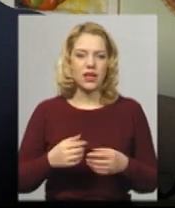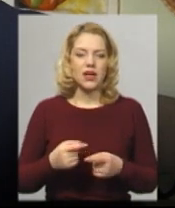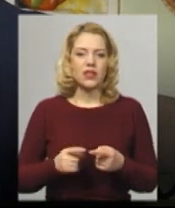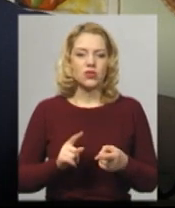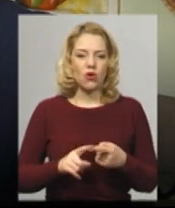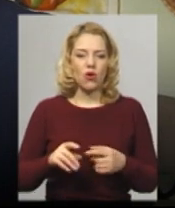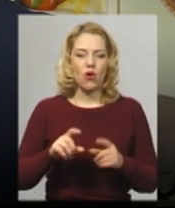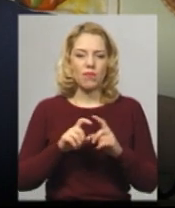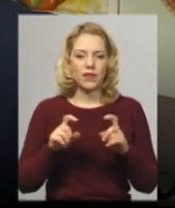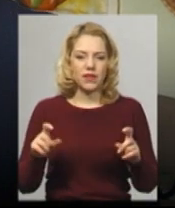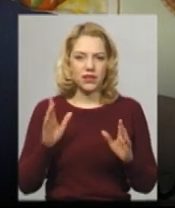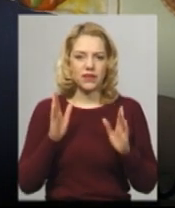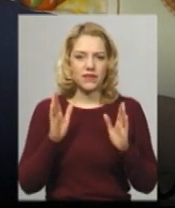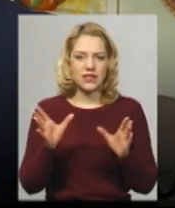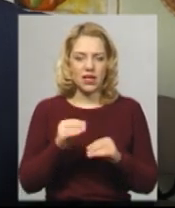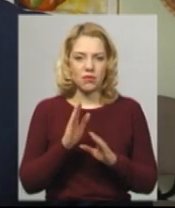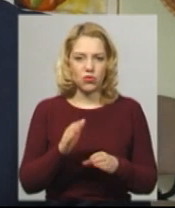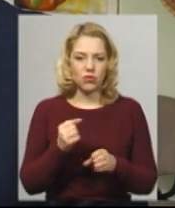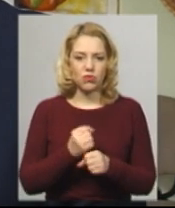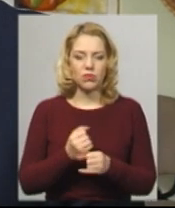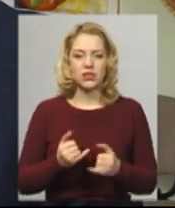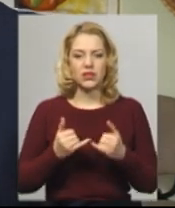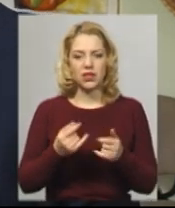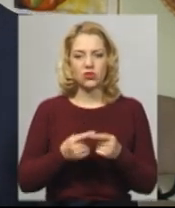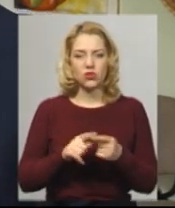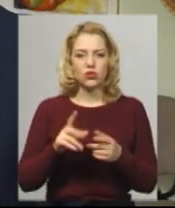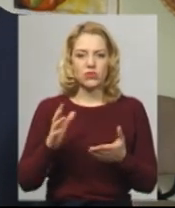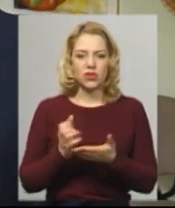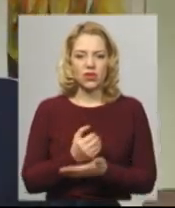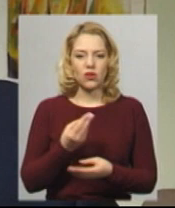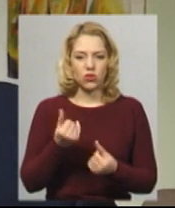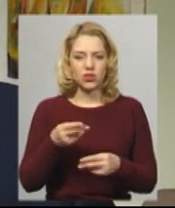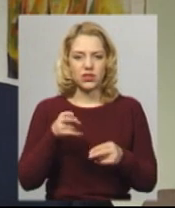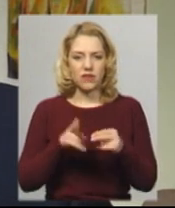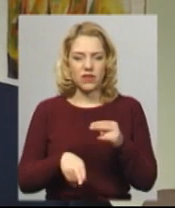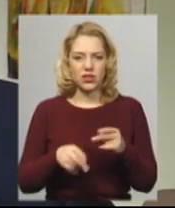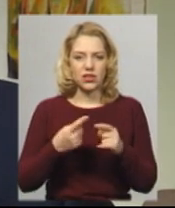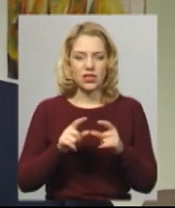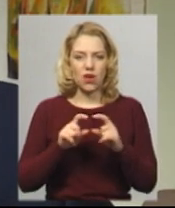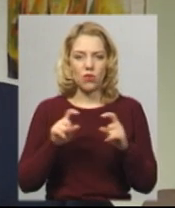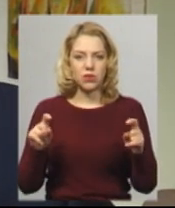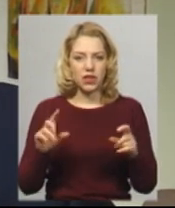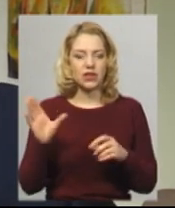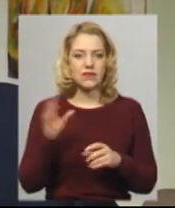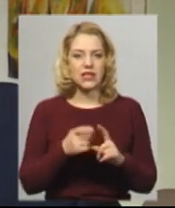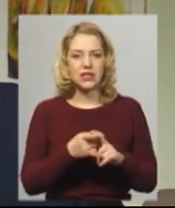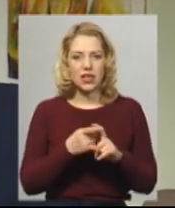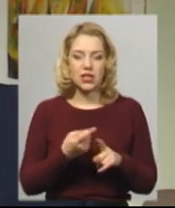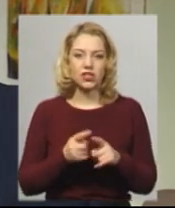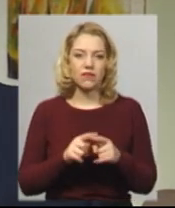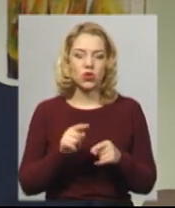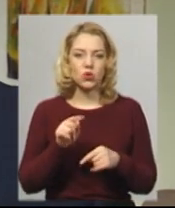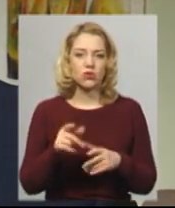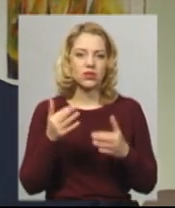ми будемо все робити для того, щоб винайти кошти і завершити даний об'єкт. Все залежить від того, наскільки ми